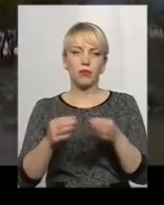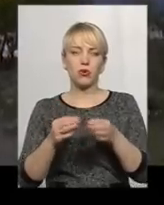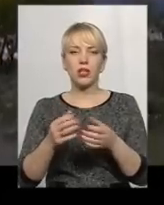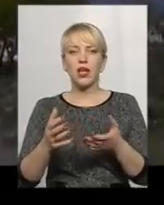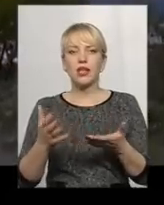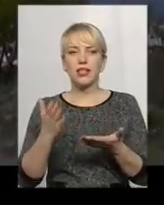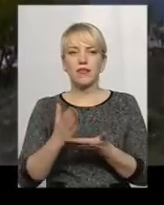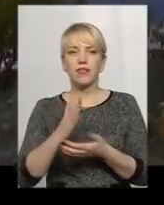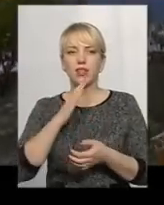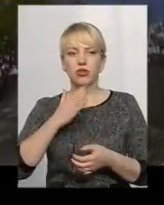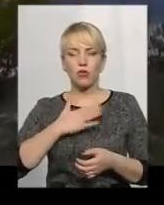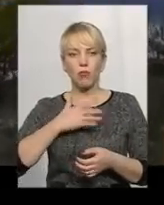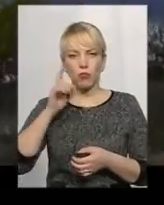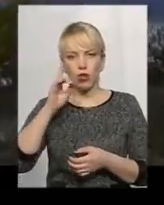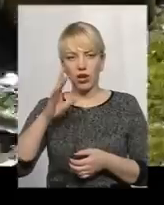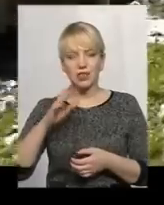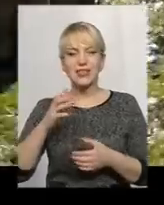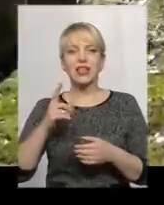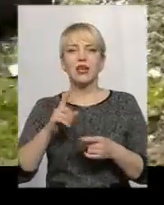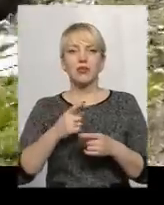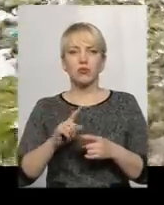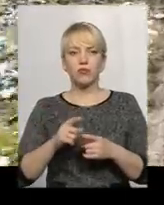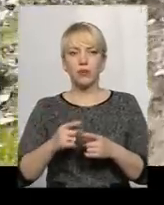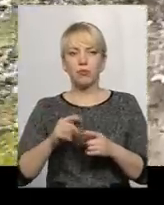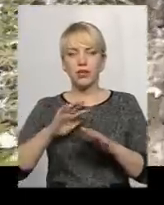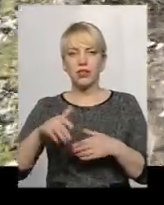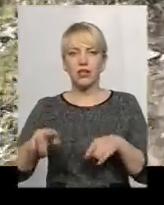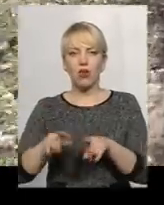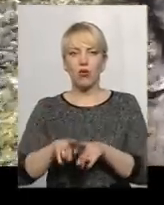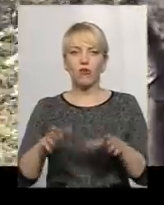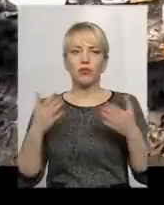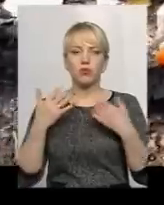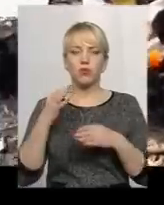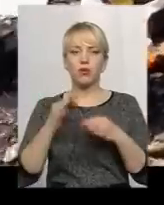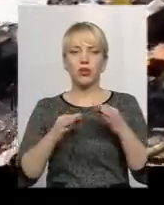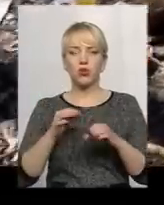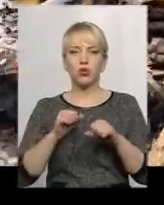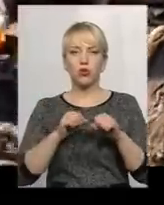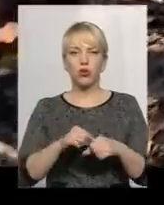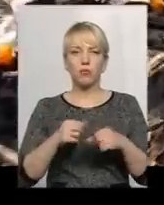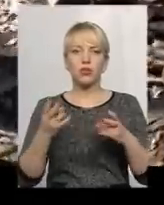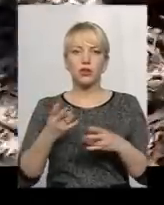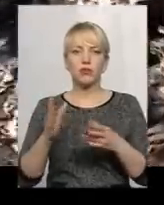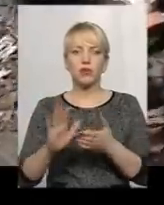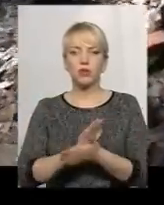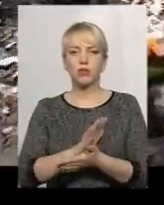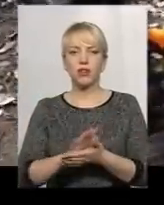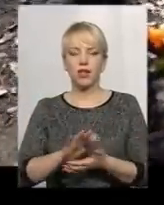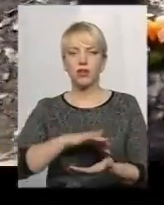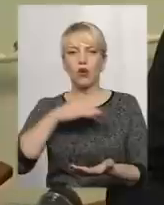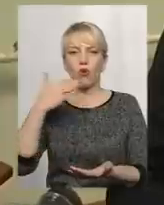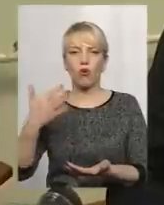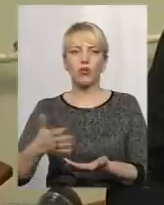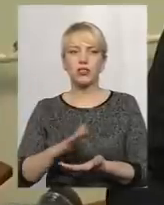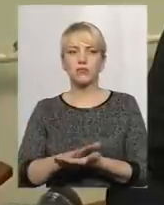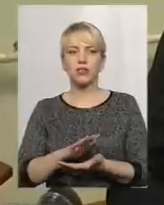нашому стрімкому ритмі життя. Але часто після такого відпочинку природоохоронцям доводиться прибирати гори сміття.